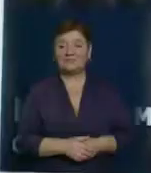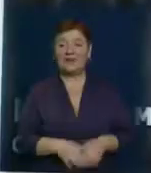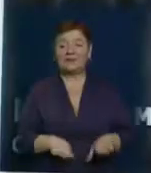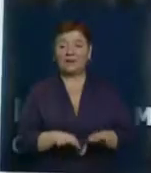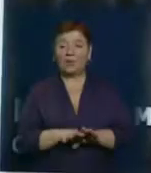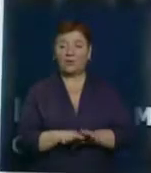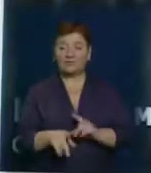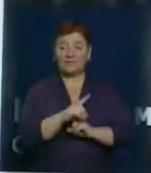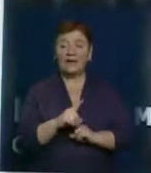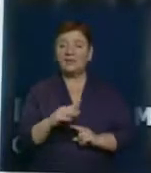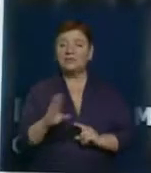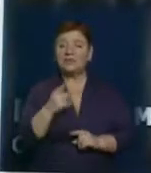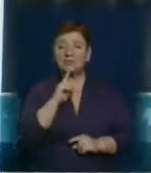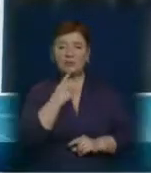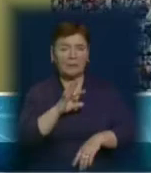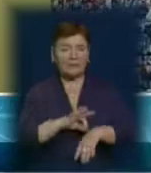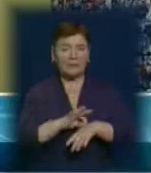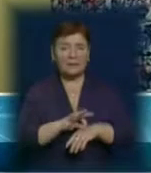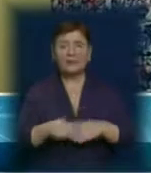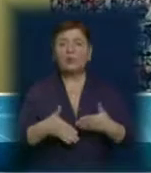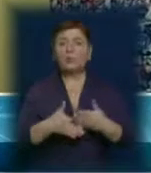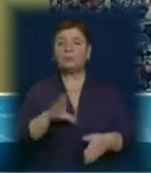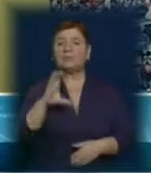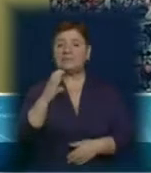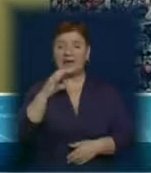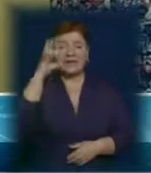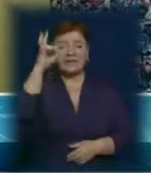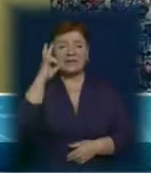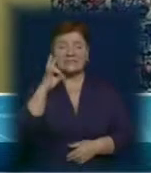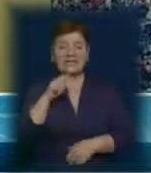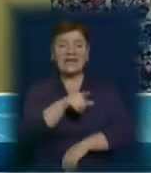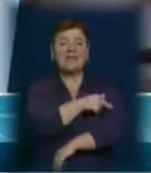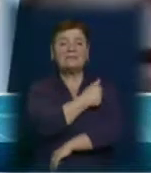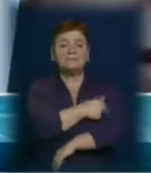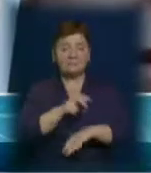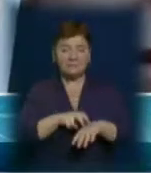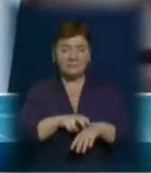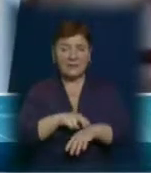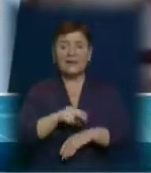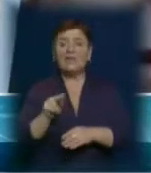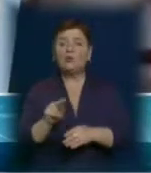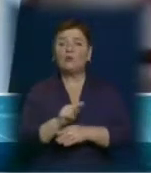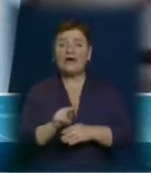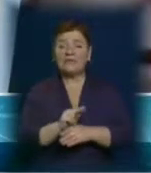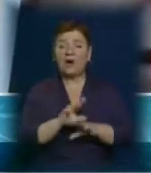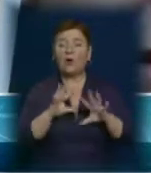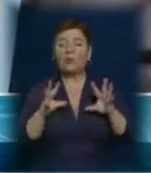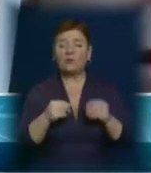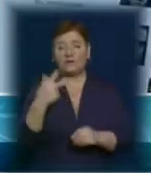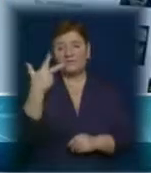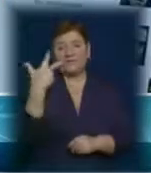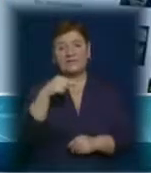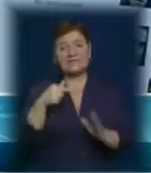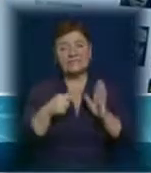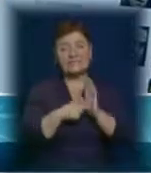Через складність патології допомогти Сергію погодились німецькі медики. Утім, лікування за кордоном хлопцеві обходилося в 37